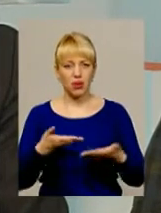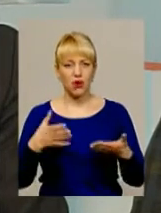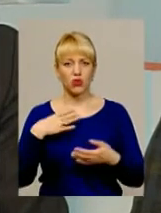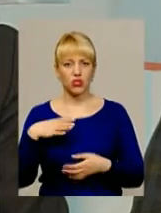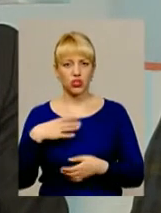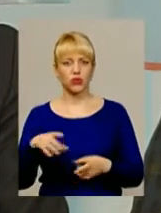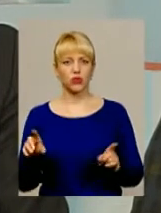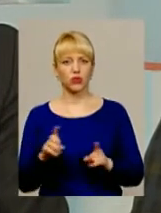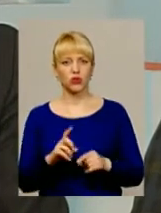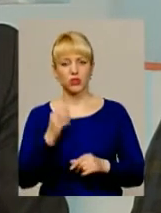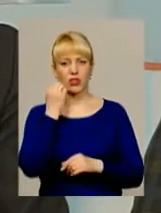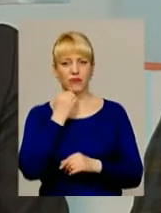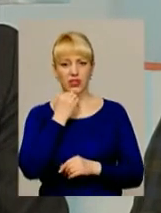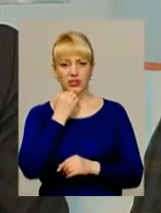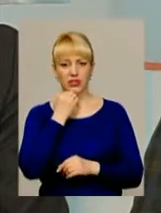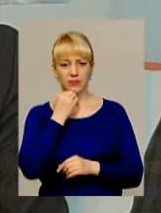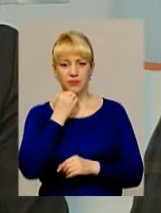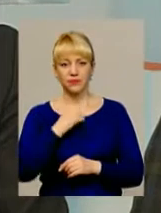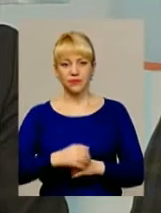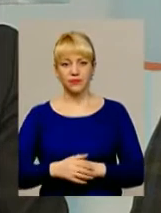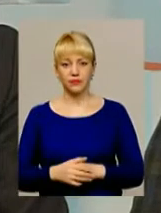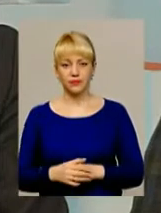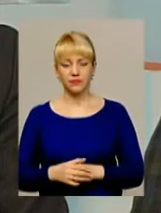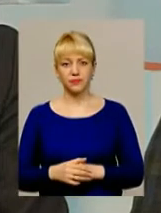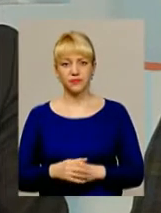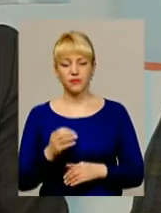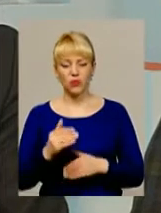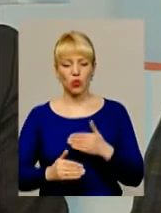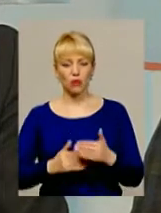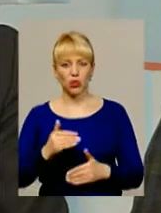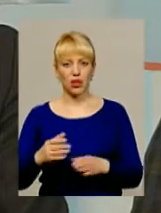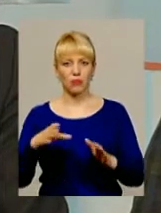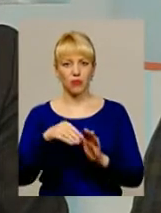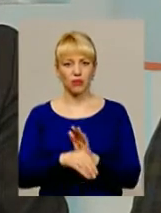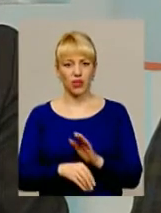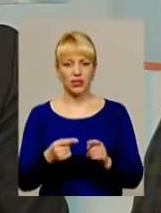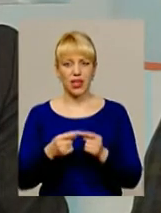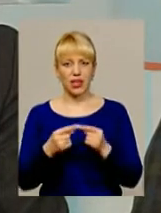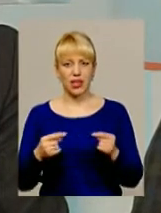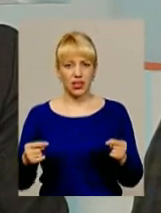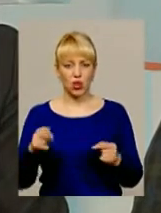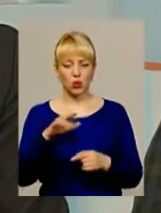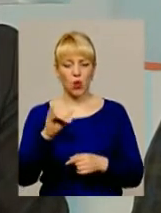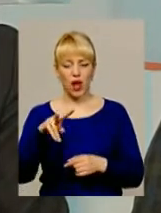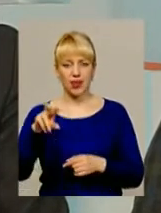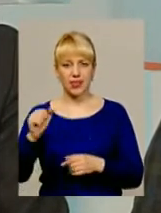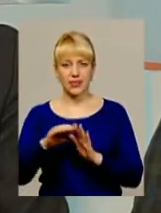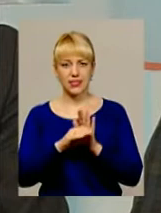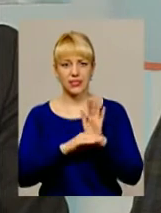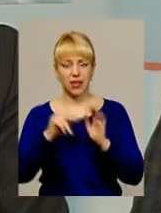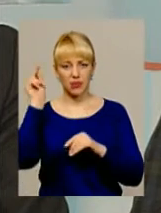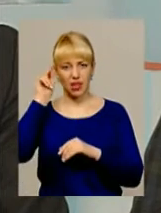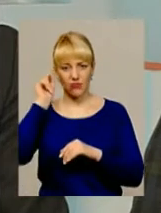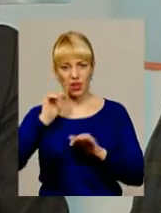що завдяки, мабуть, по етапному веденню елементів дуальної системи навчання в навчальний процес